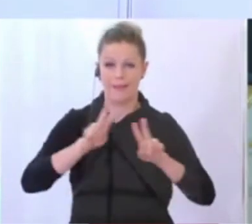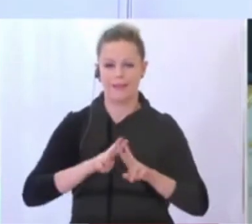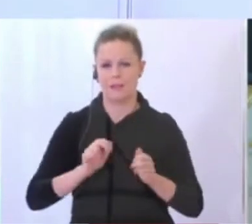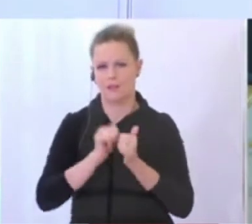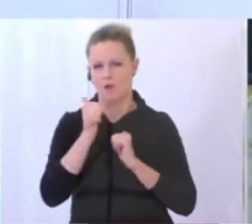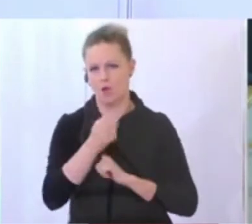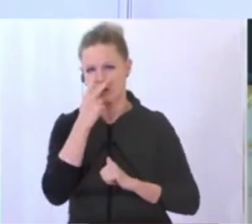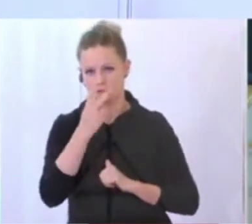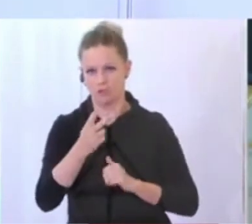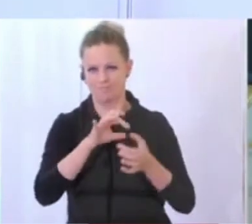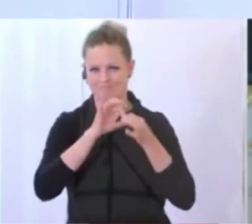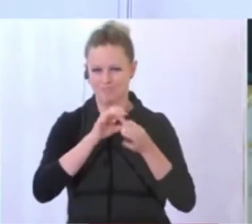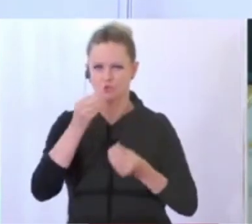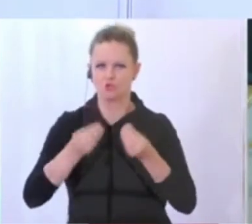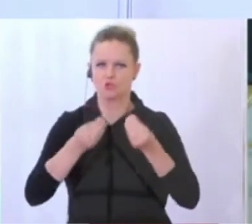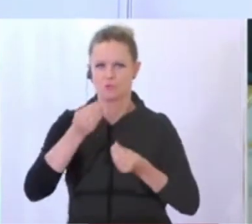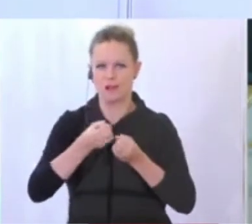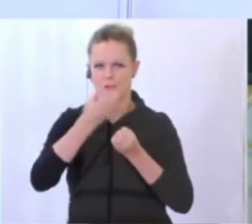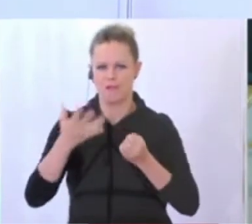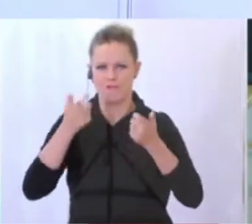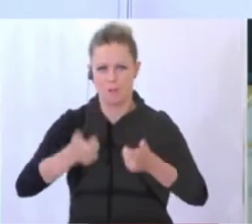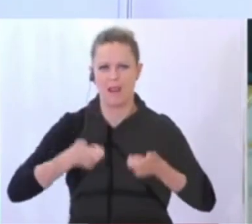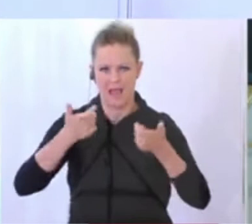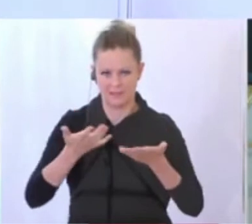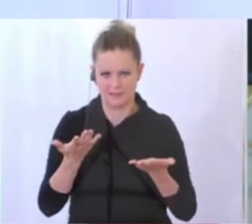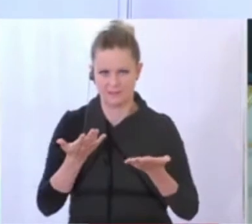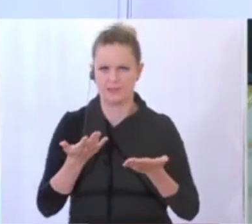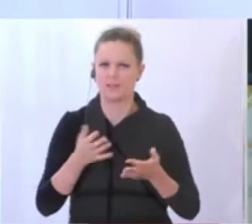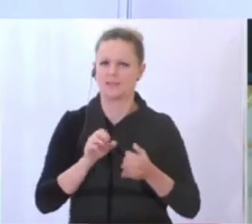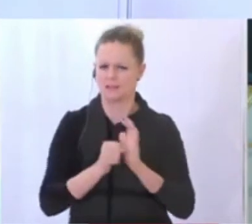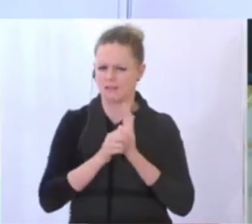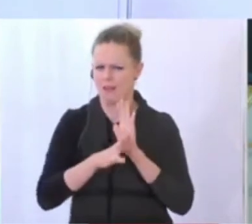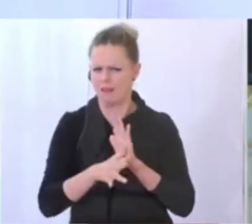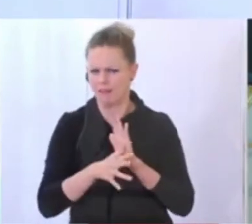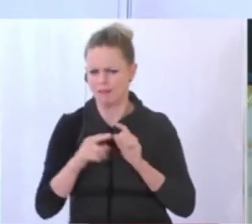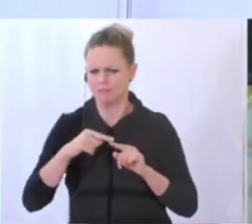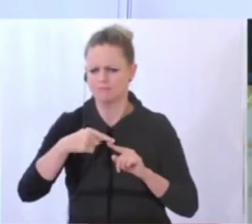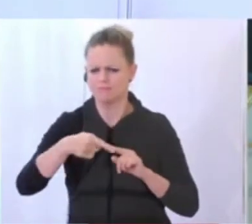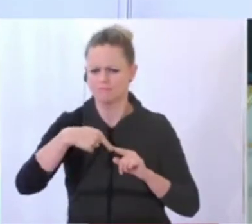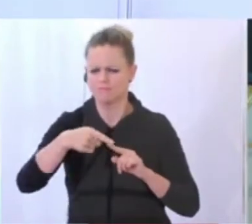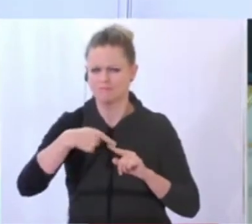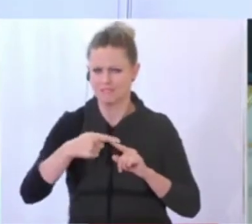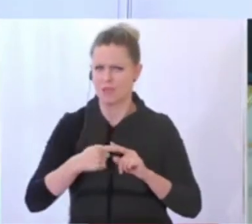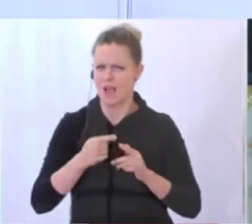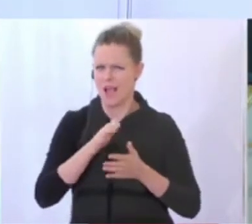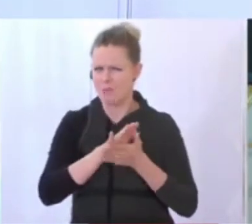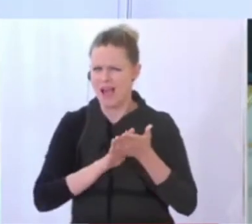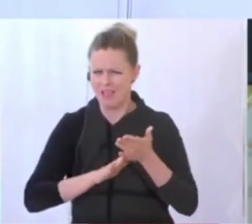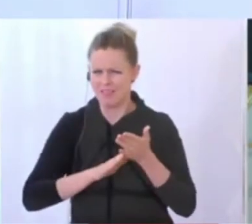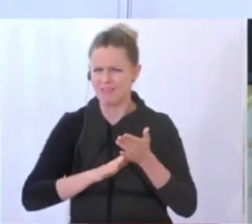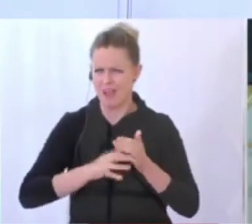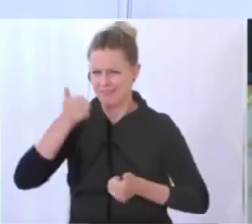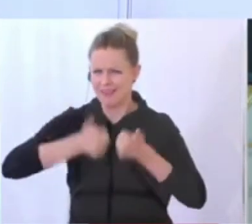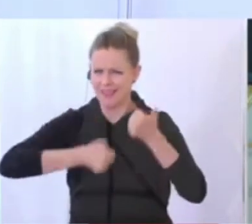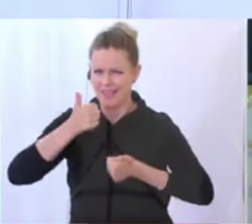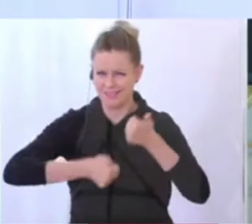Prognose für Spielberg, für die Formel 1. Das wären aufgrund des Kalenders ja so ziemlich die ersten Rennen, denke ich. Und